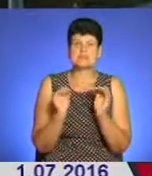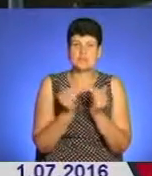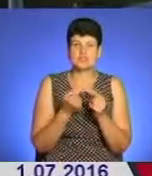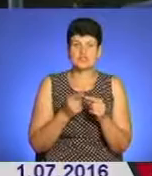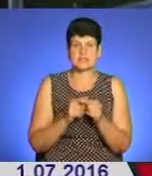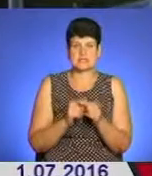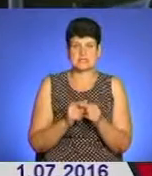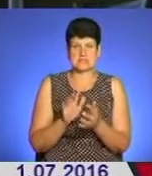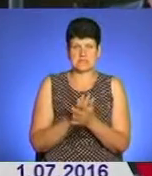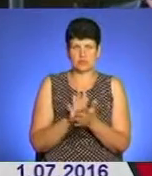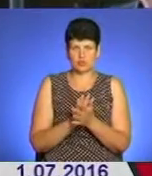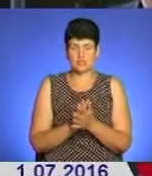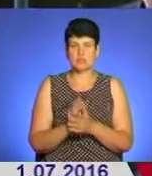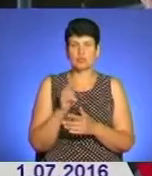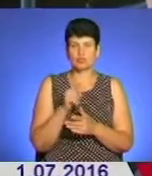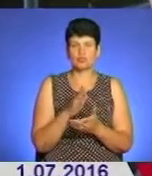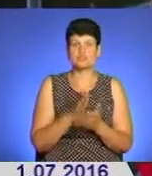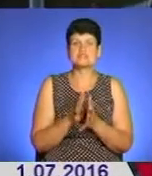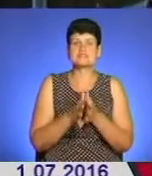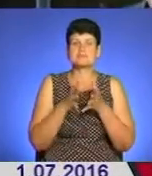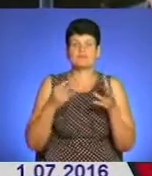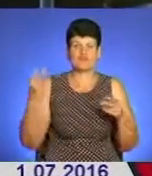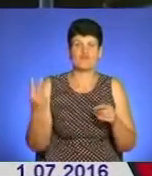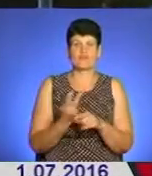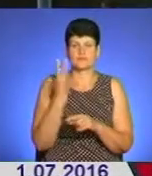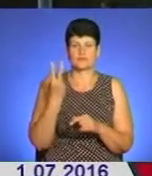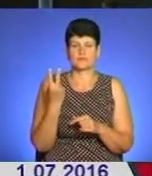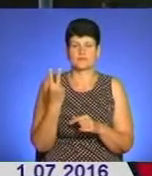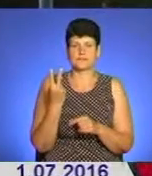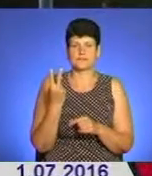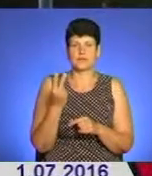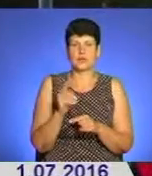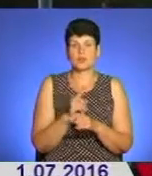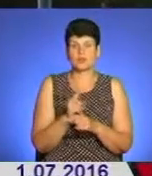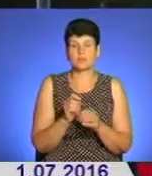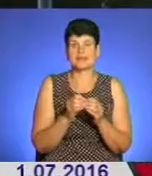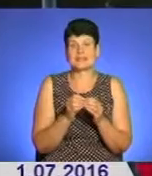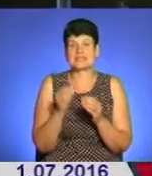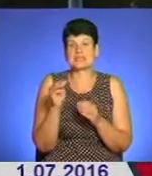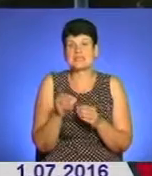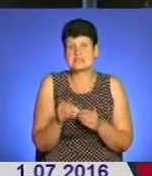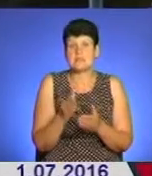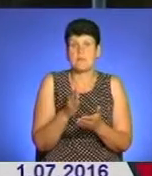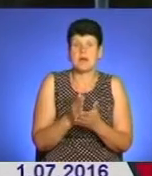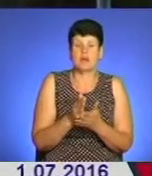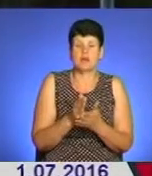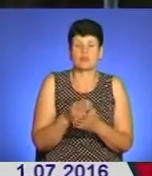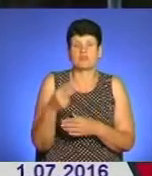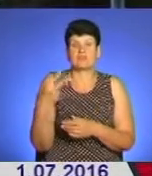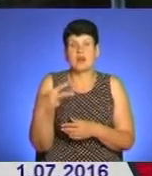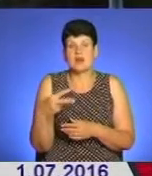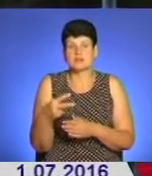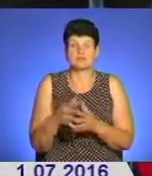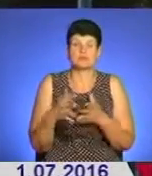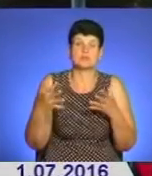забруднення. Через це йде перевищення вдвічі. При нормативі 10 тисяч, маємо 20, або і закум